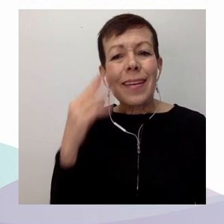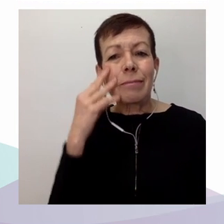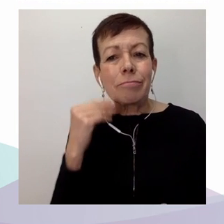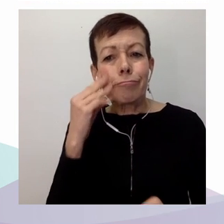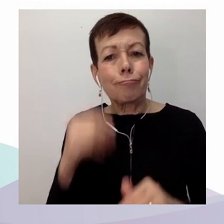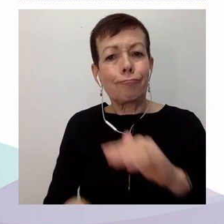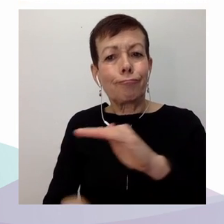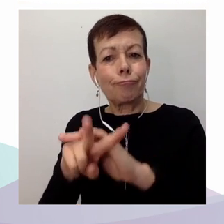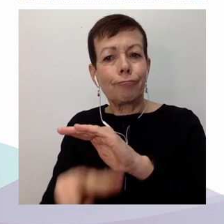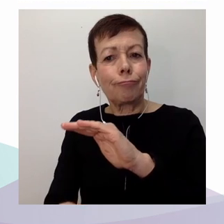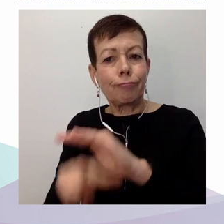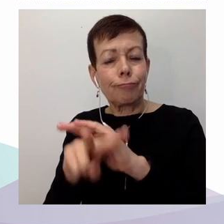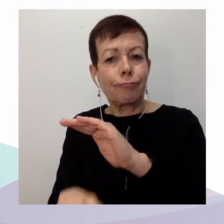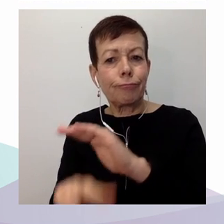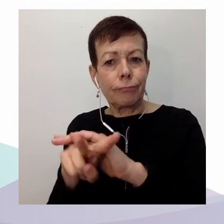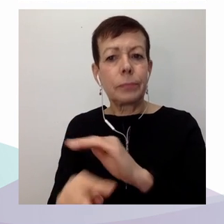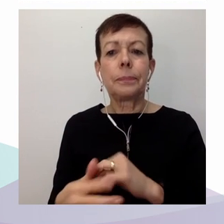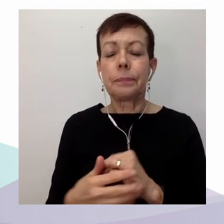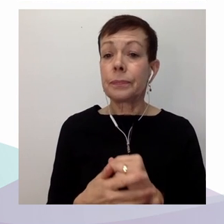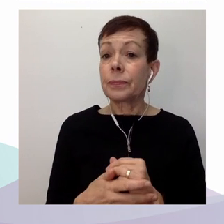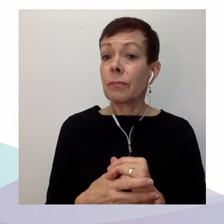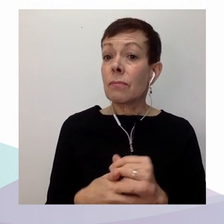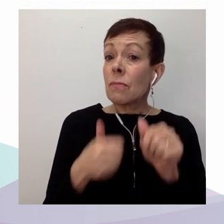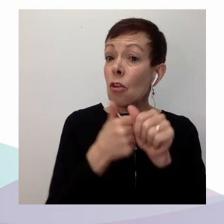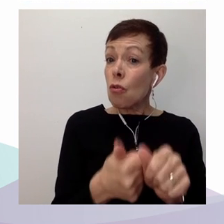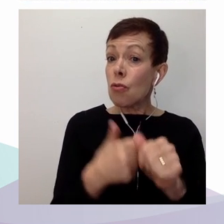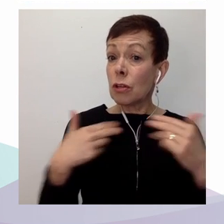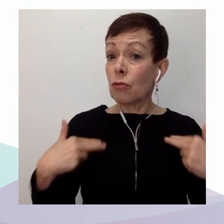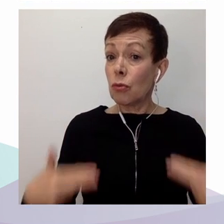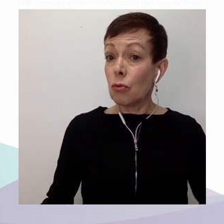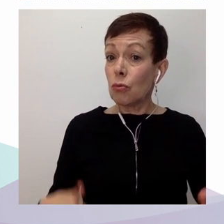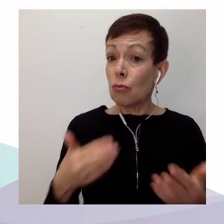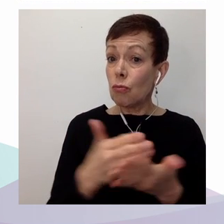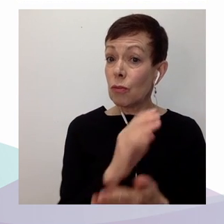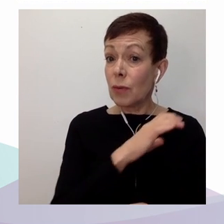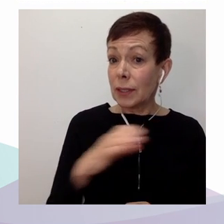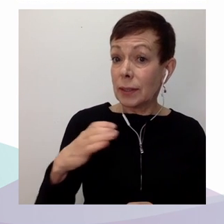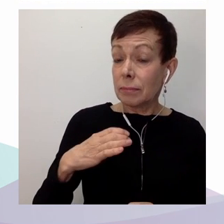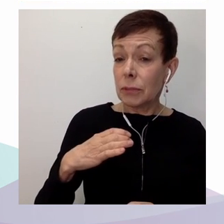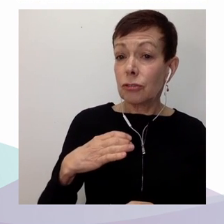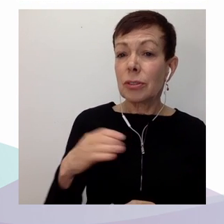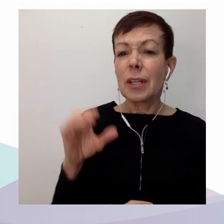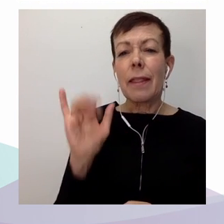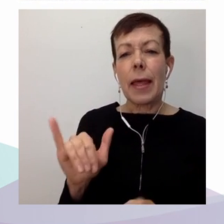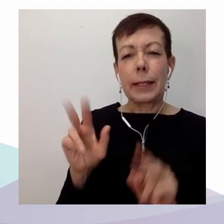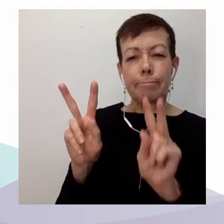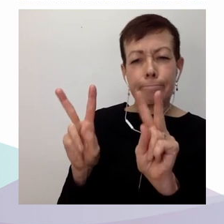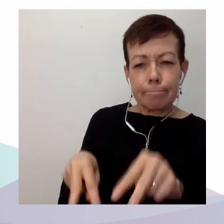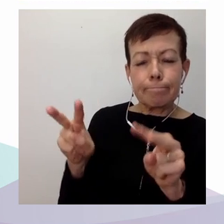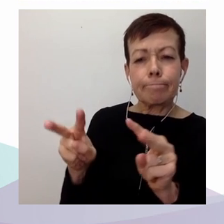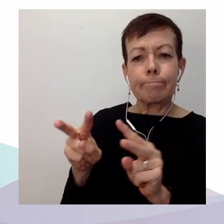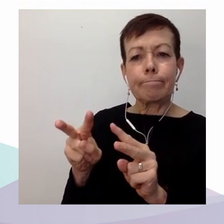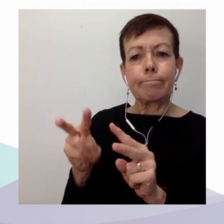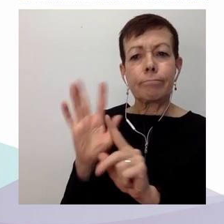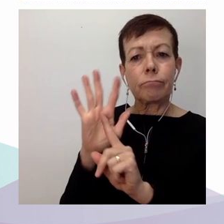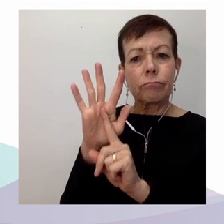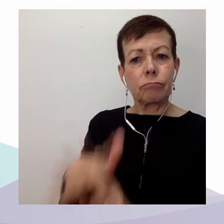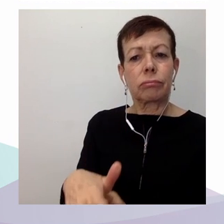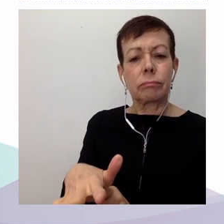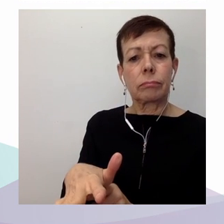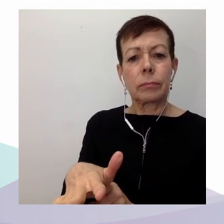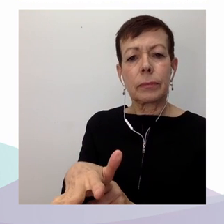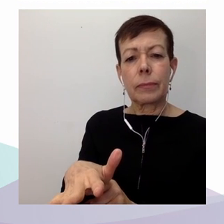jeunesse, ces préjugés à l'égard des personnes prestataires d'aide sociale forment un voile qui masque les causes structurelles de la